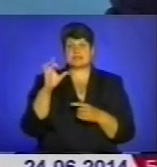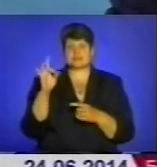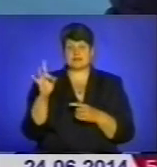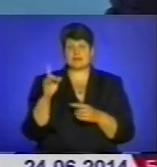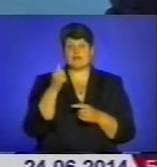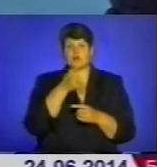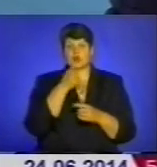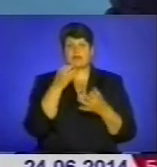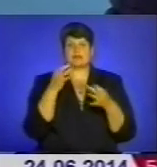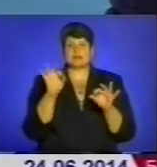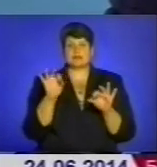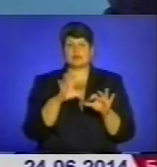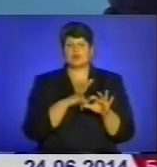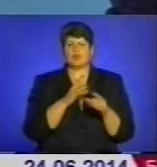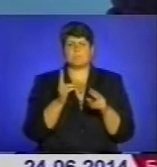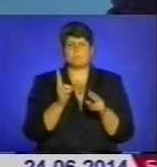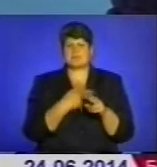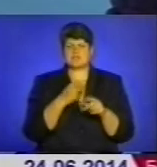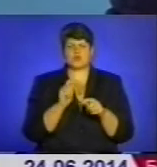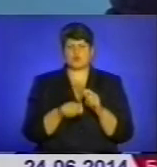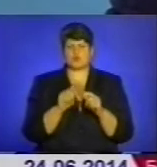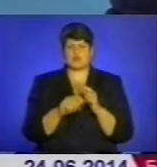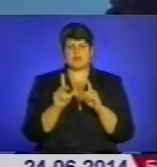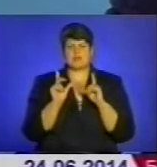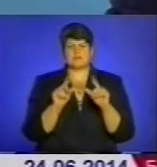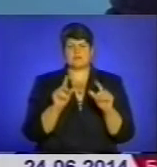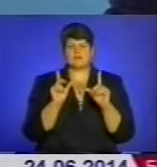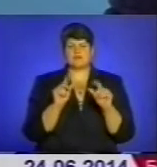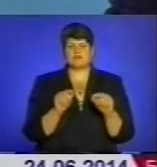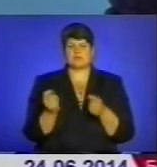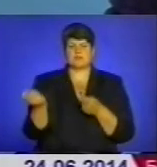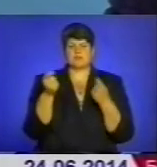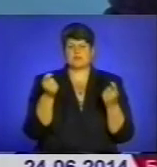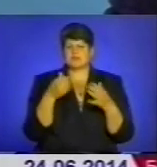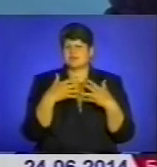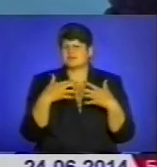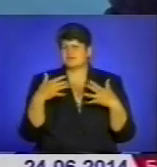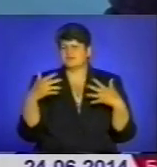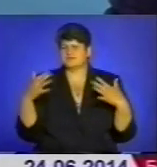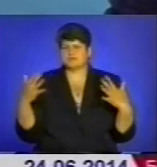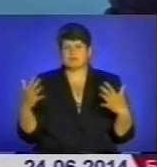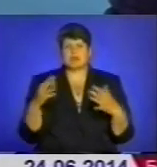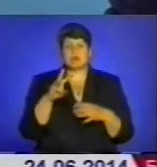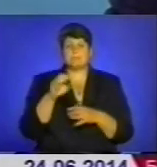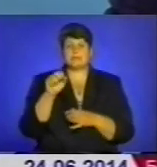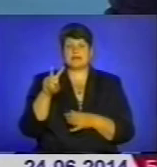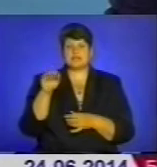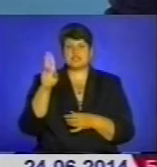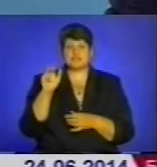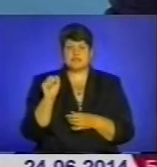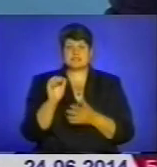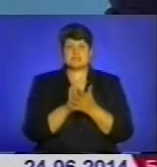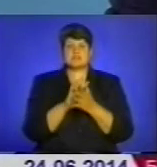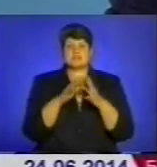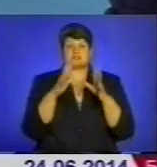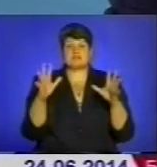незалежності фактично був безконтрольний вивіз. Чого тільки завгодно? Малашівецьке сміттєзвалище, там,